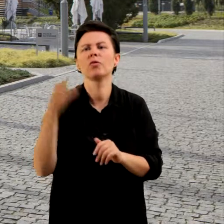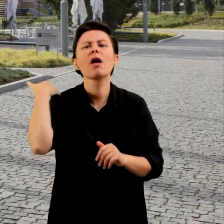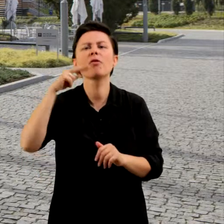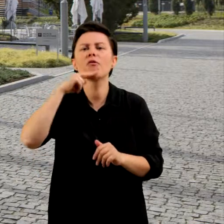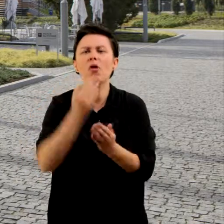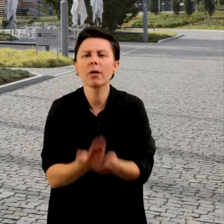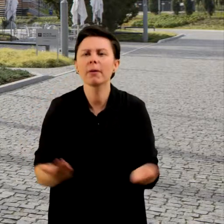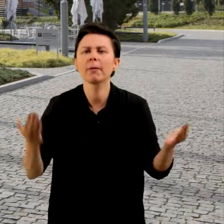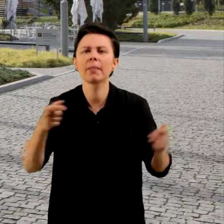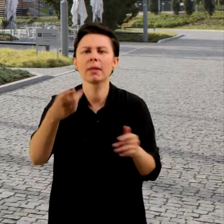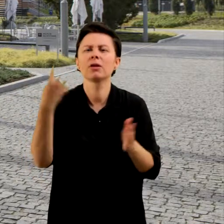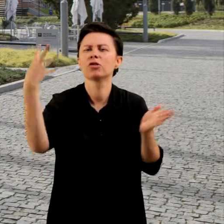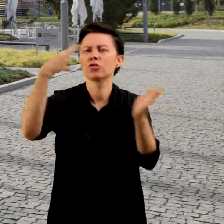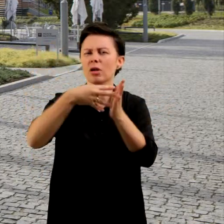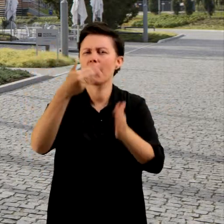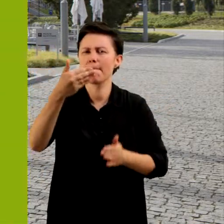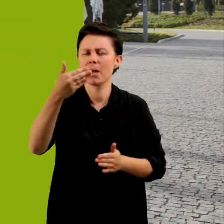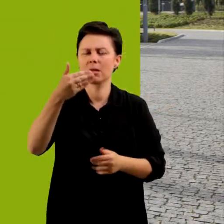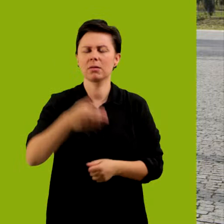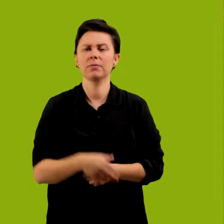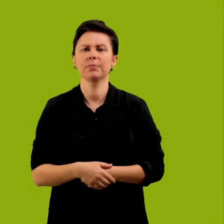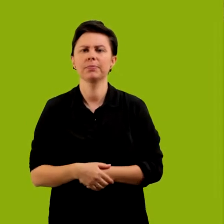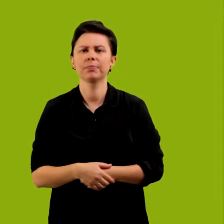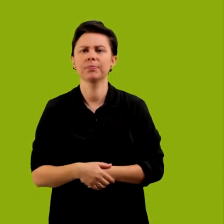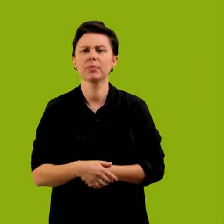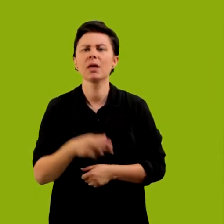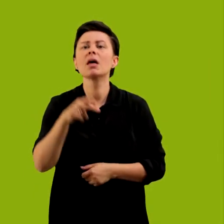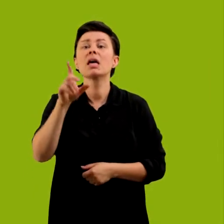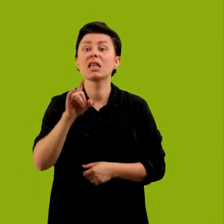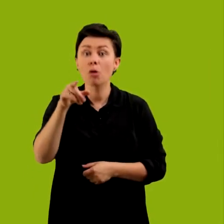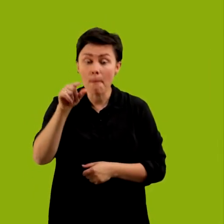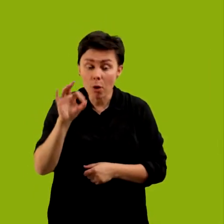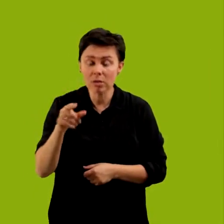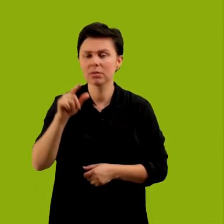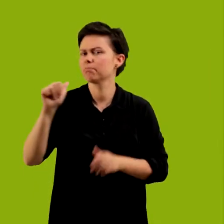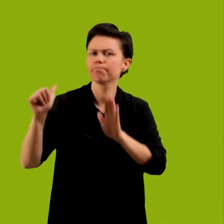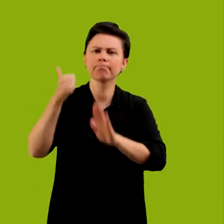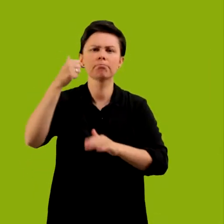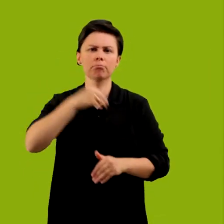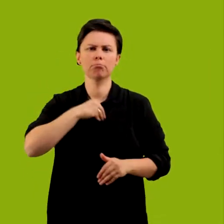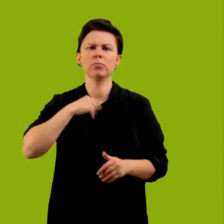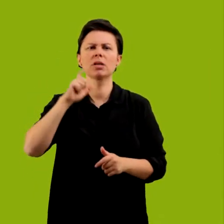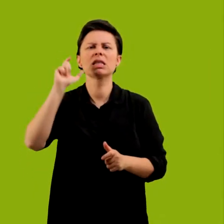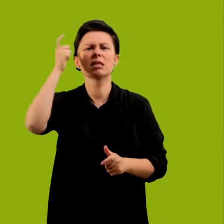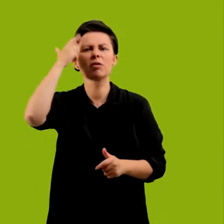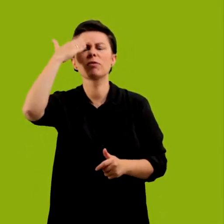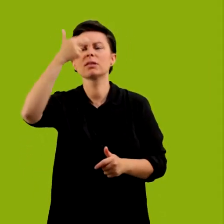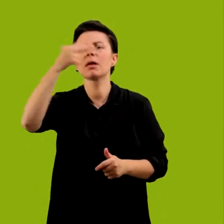wodnym o powierzchni 4000 m2. Hydropolis to jedyne w Polsce centrum wiedzy o wodzie.